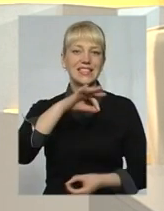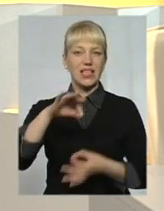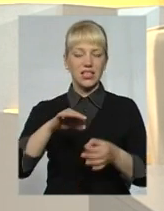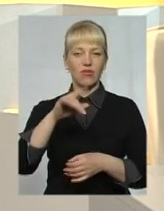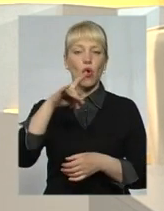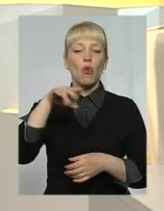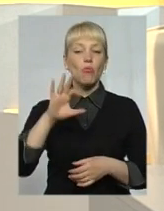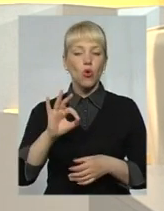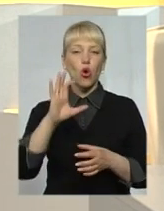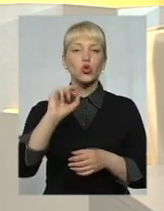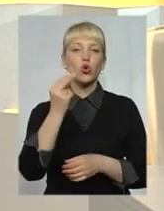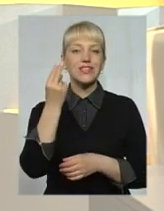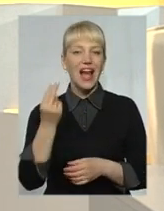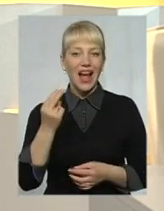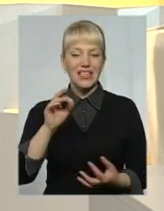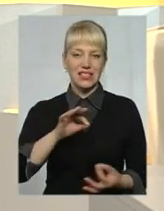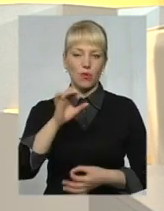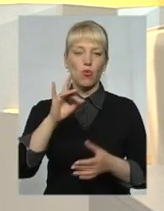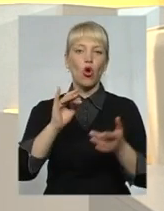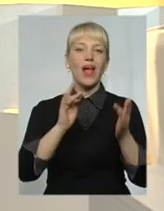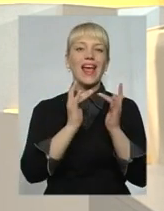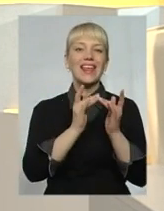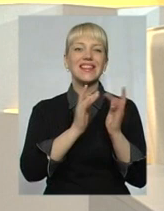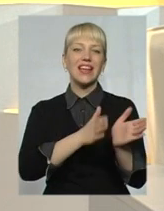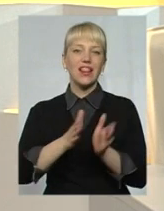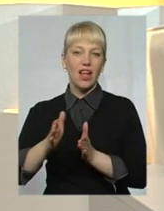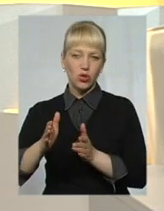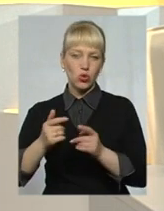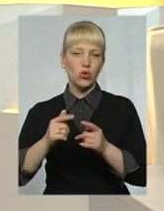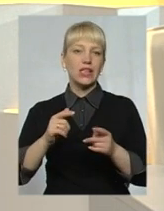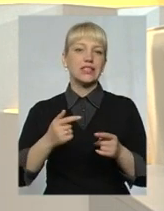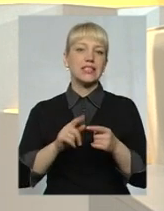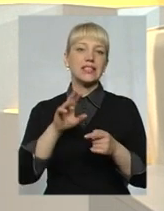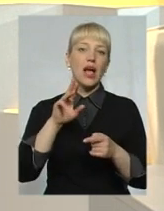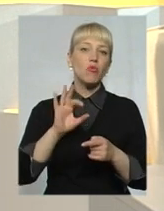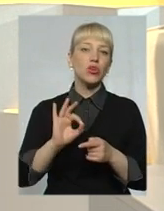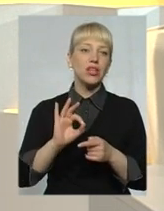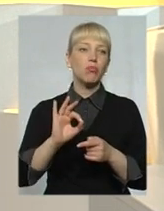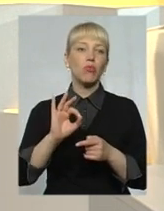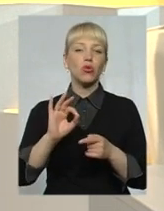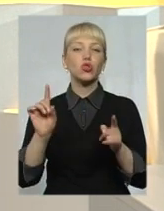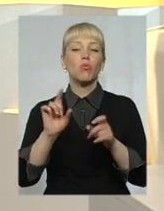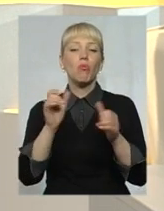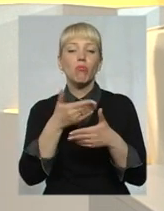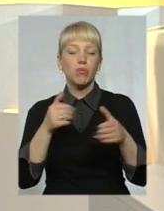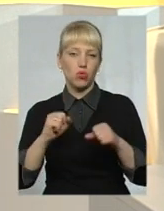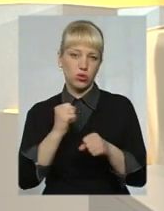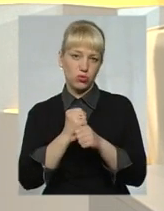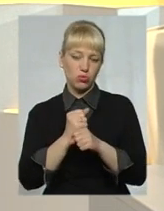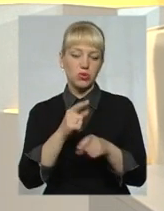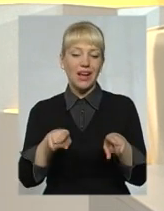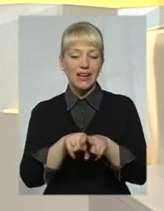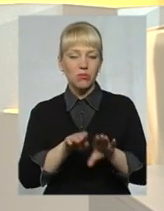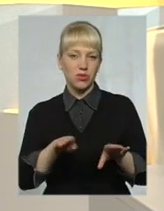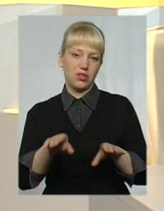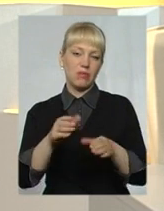сирідство і не лише, про інтернатну систему. І що можемо ми з вами зробити для того, аби таким дітям жилося краще. Щоб